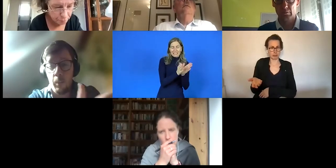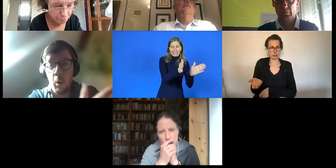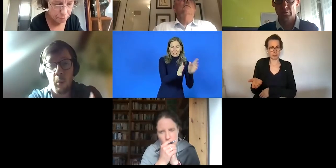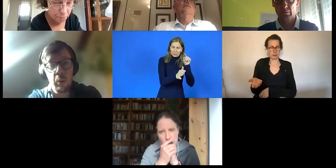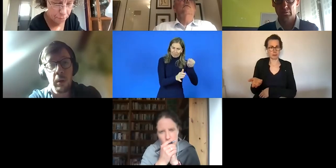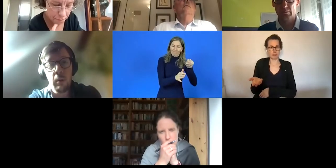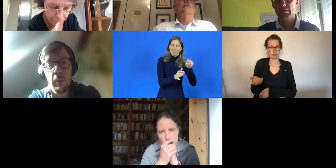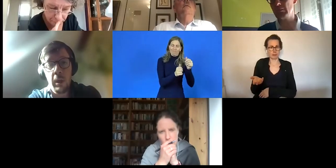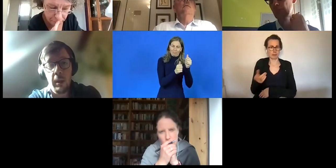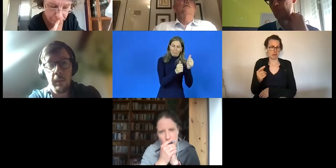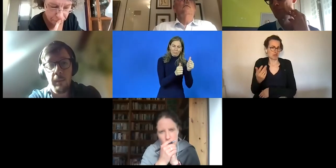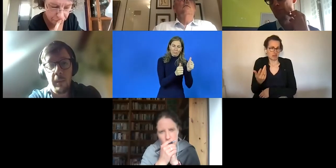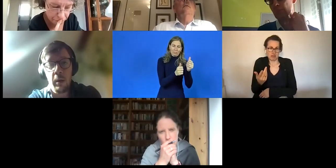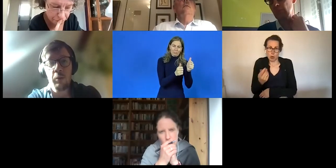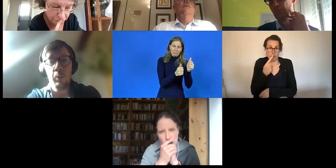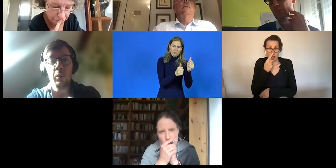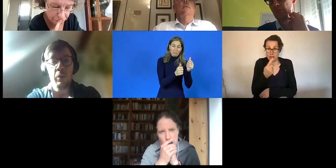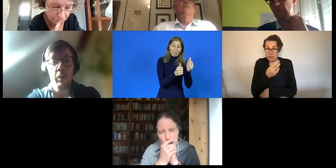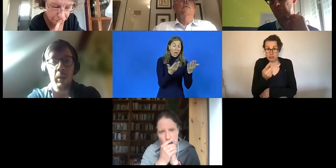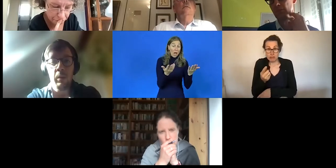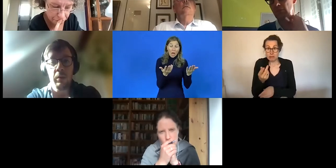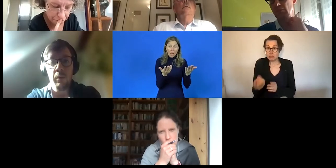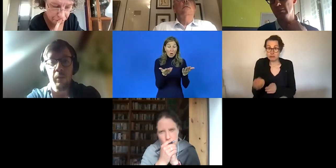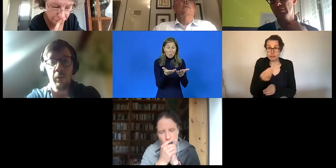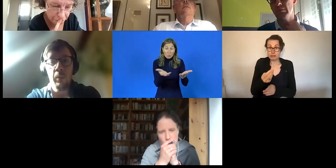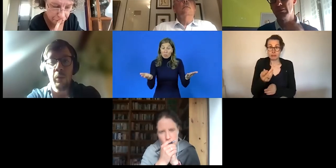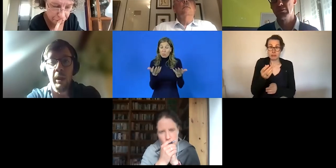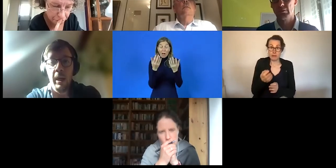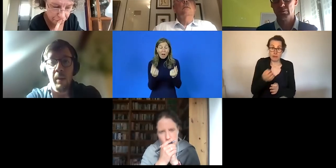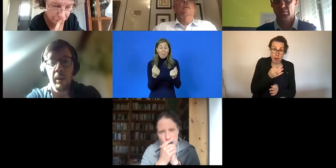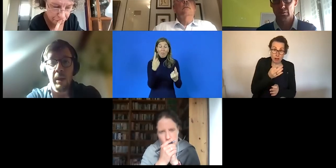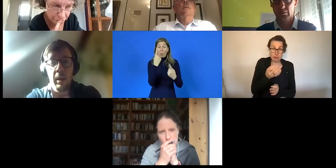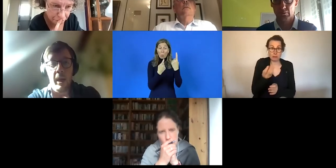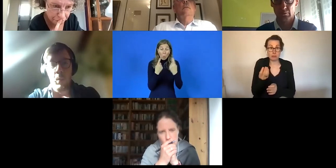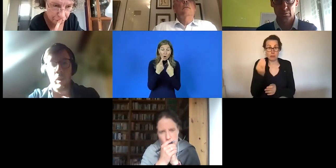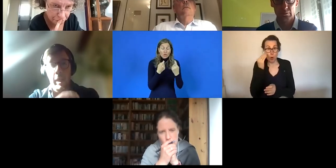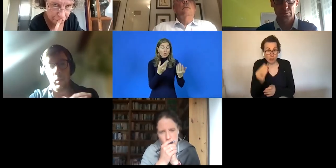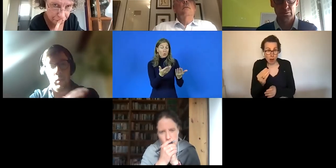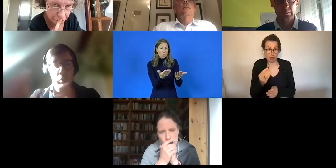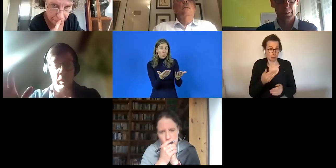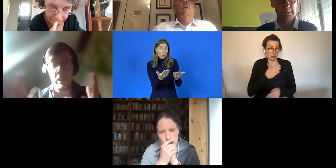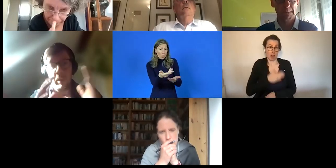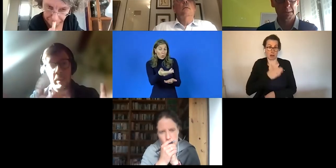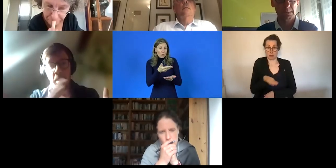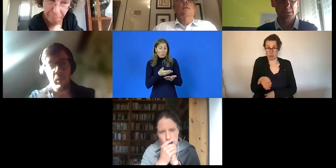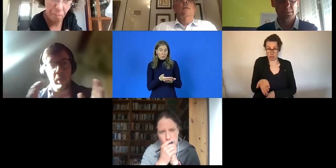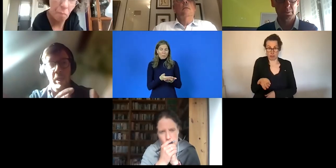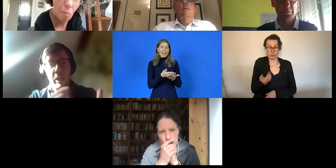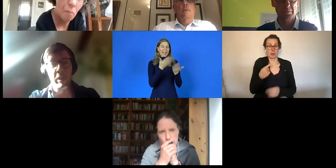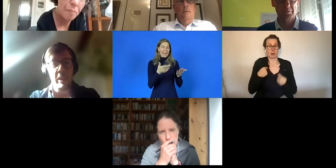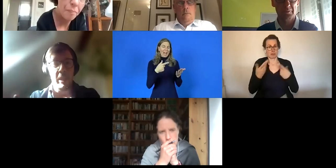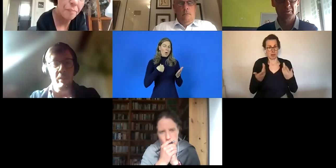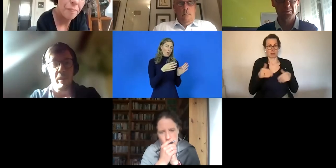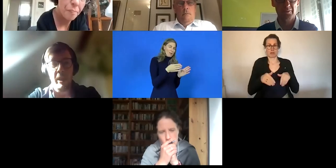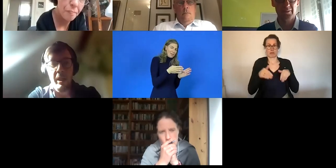Wertigkeit dieser Beschäftigung in der Sozialwirtschaft deutlich steigern. Und wir freuen uns dann natürlich auf alle